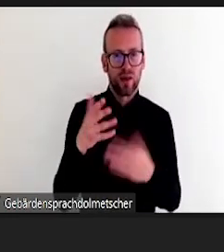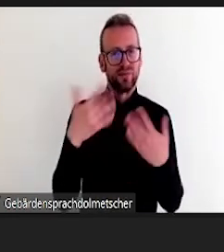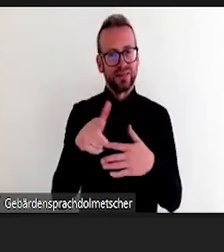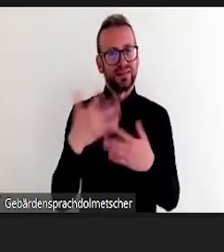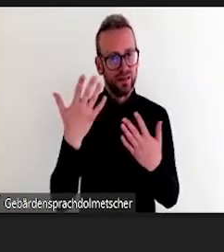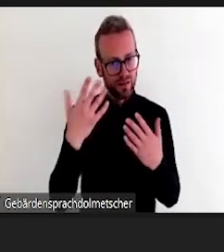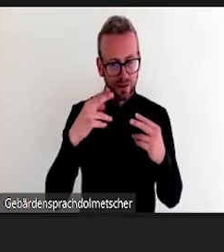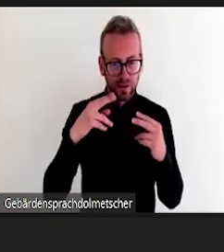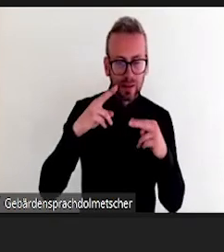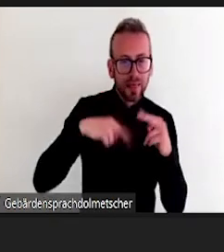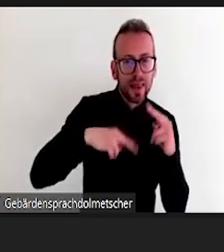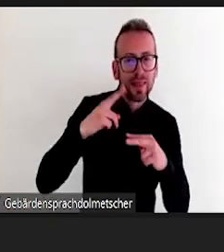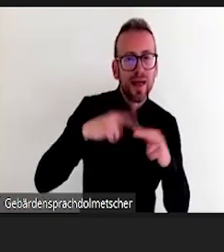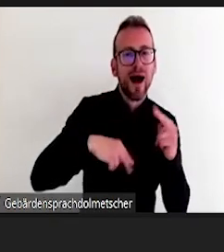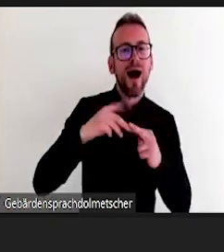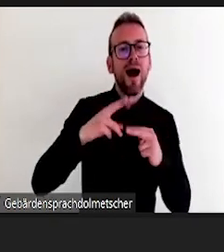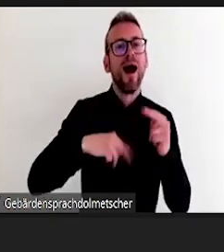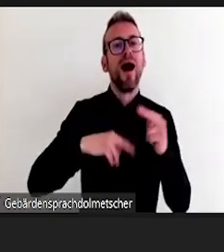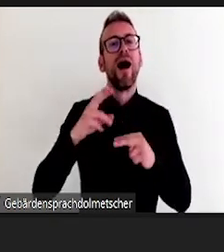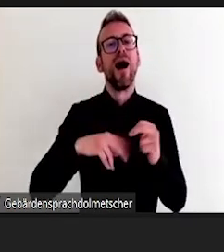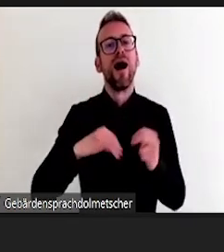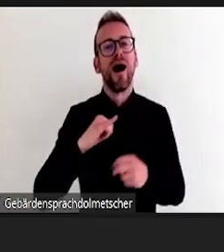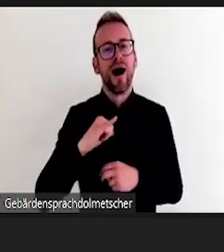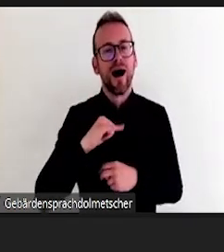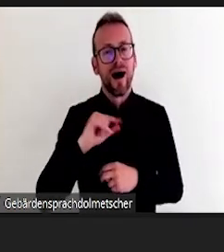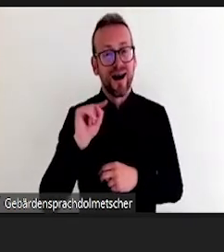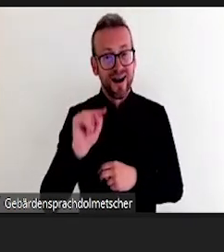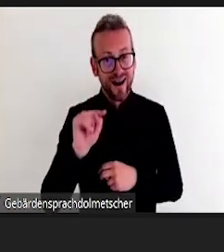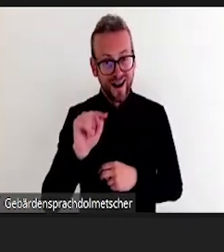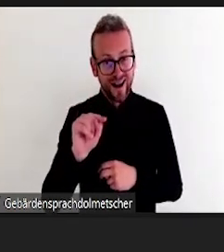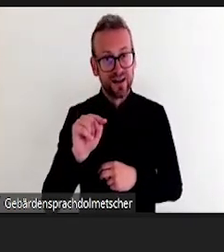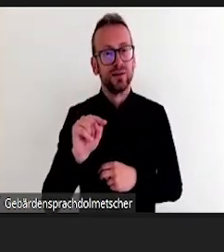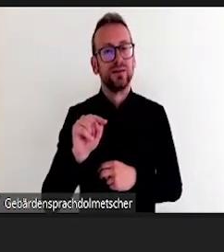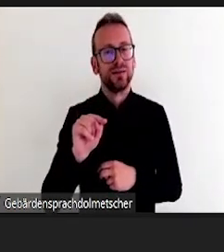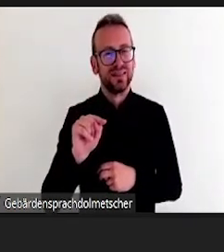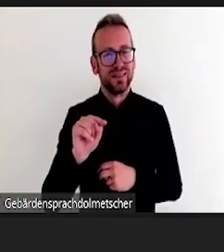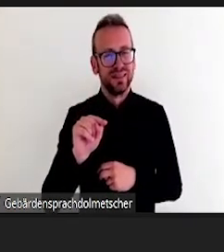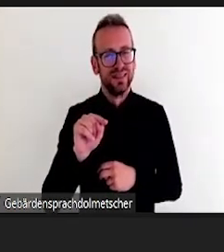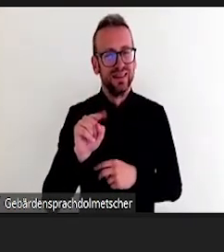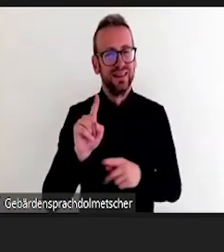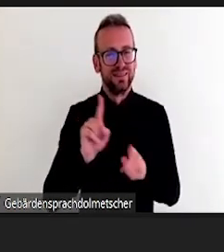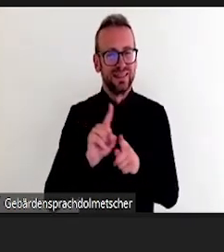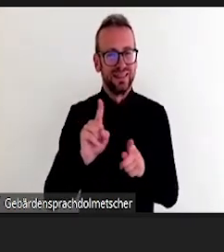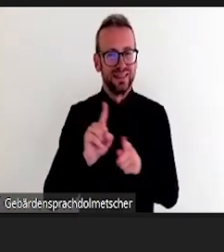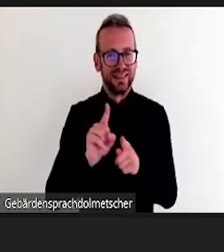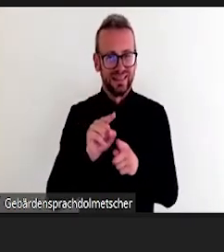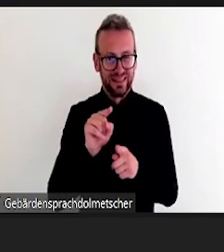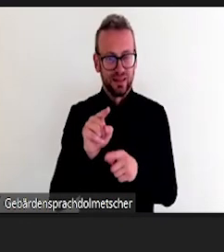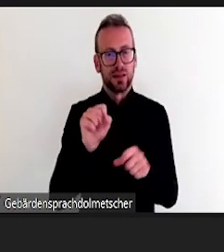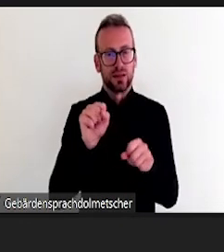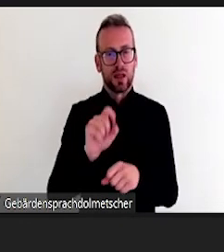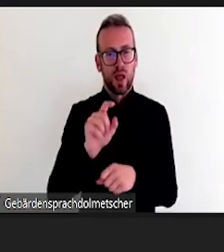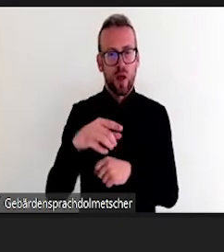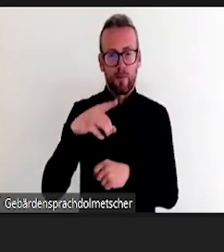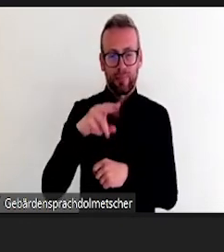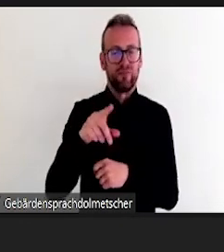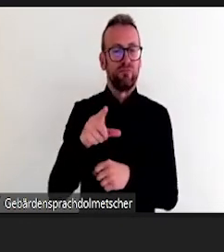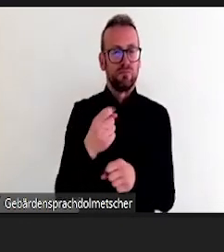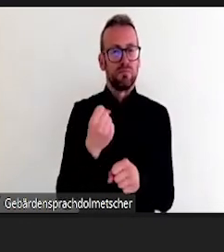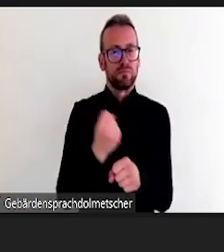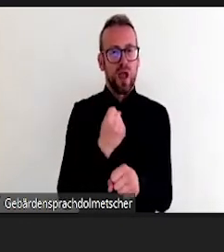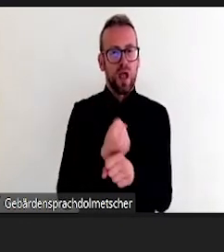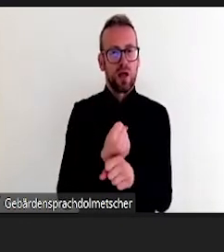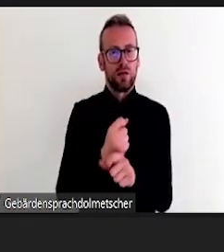kennengelernt, durchgeführt. Man kann Portfolioarbeit auch ganz wunderbar mit diesem Book Creator machen, weil man eben verschiedene Medien